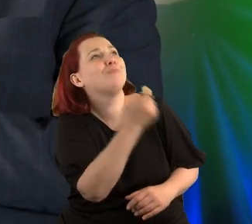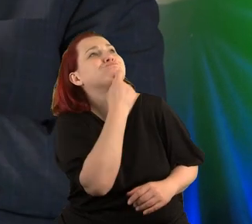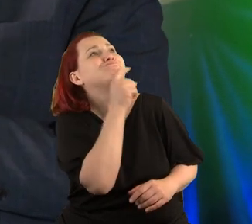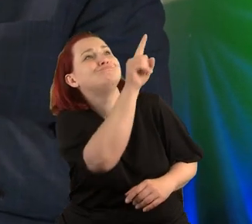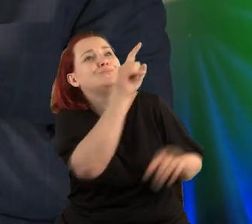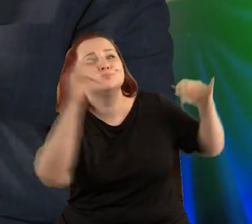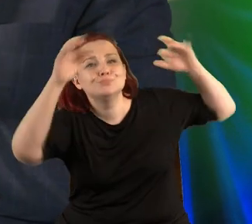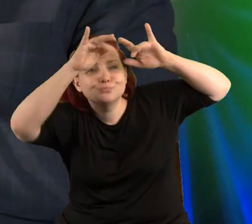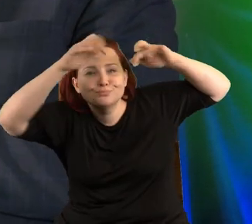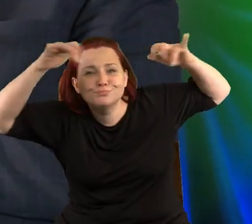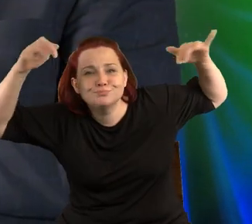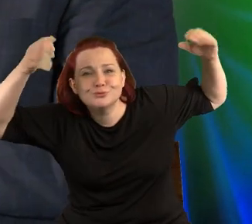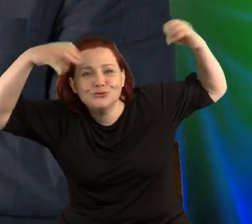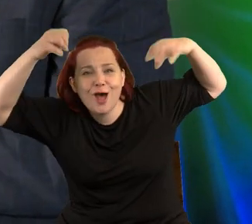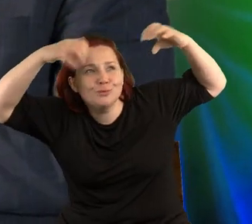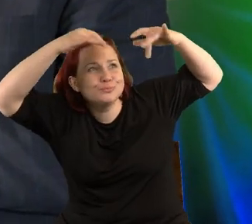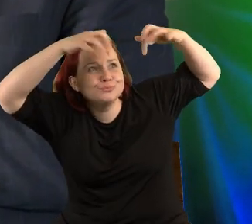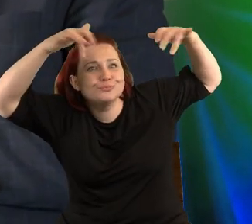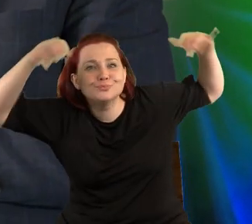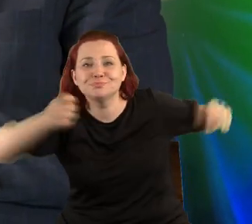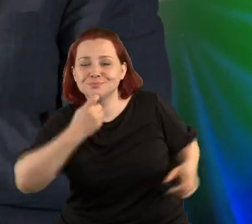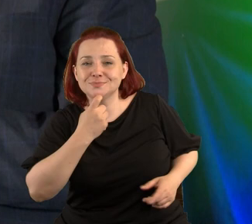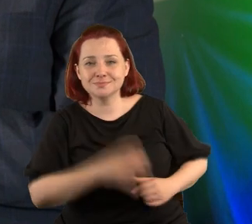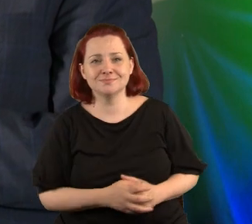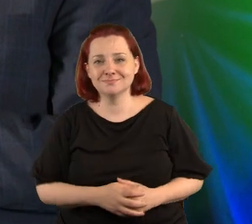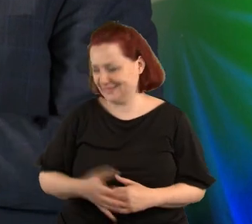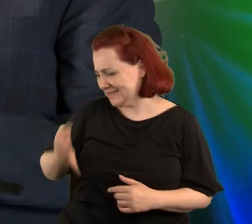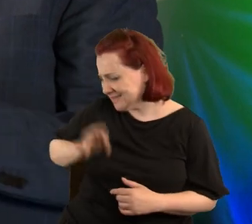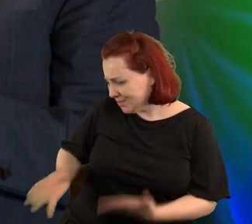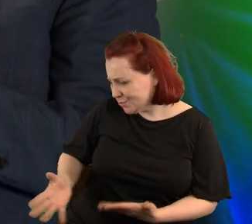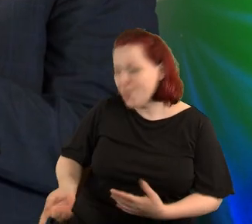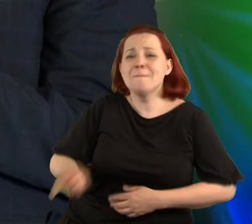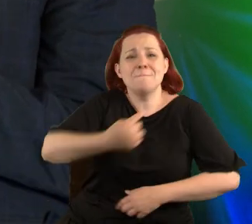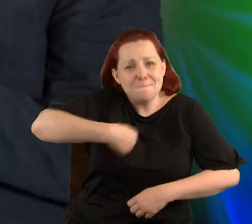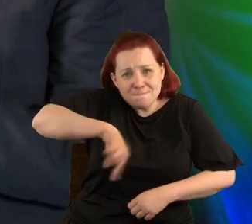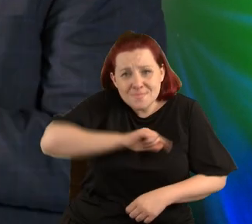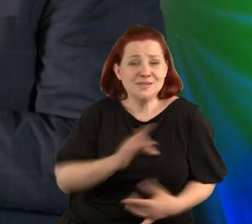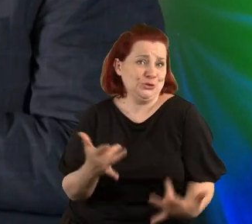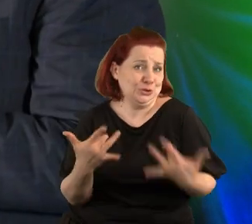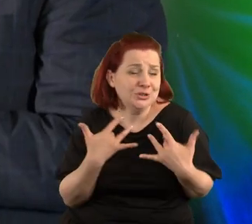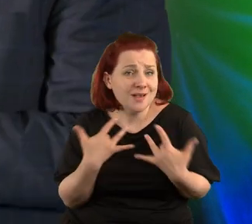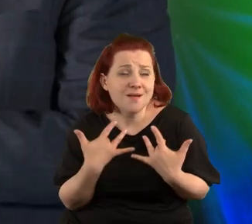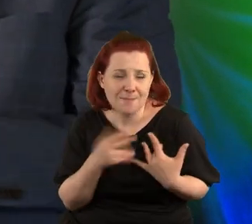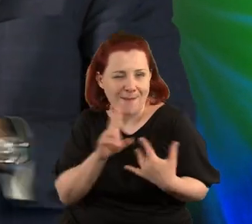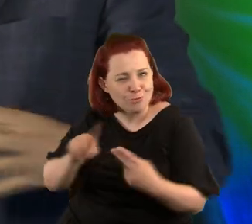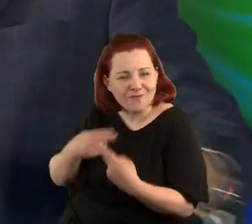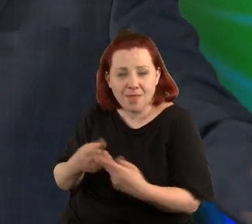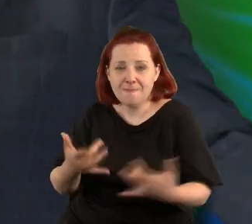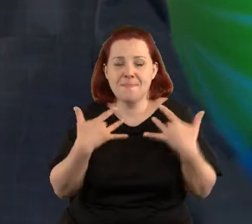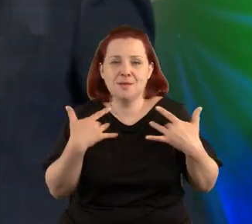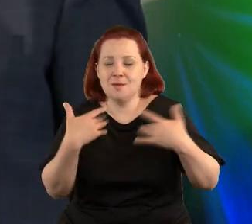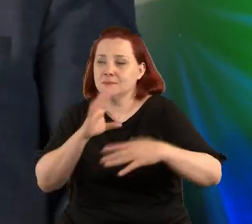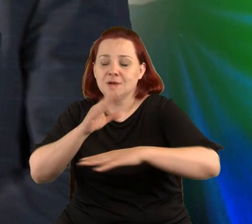te światełka na niebie? Synku, my jesteśmy, my żyjemy na samej